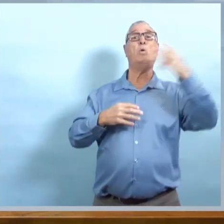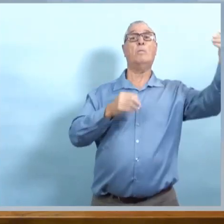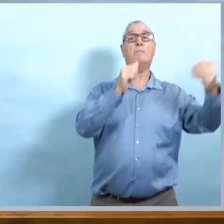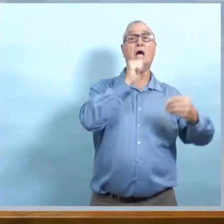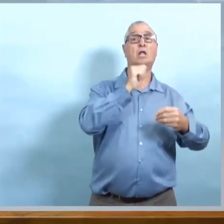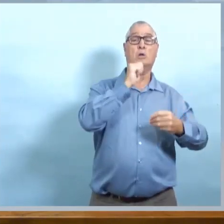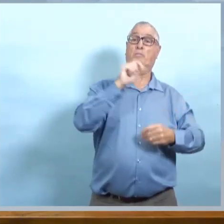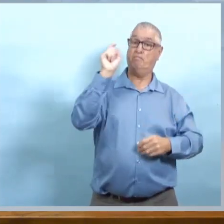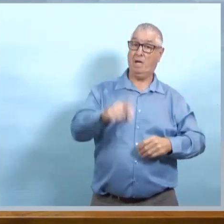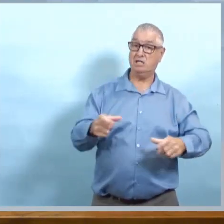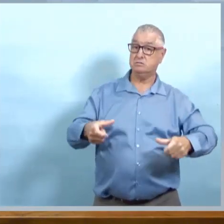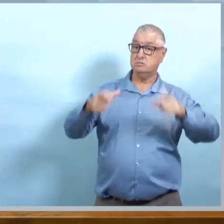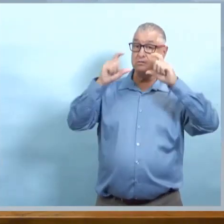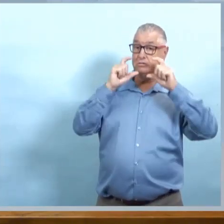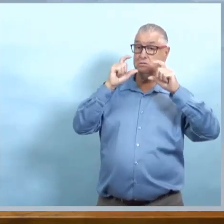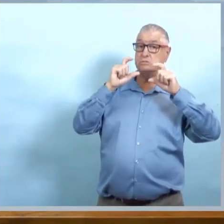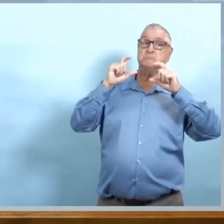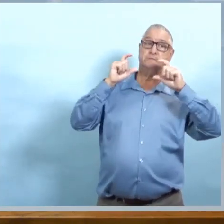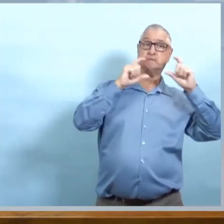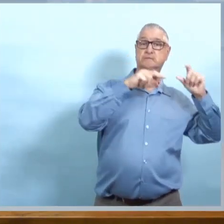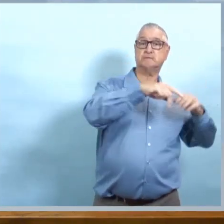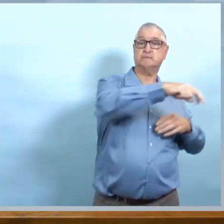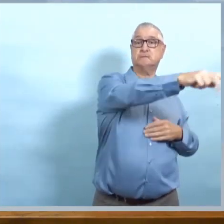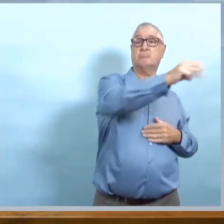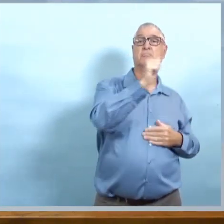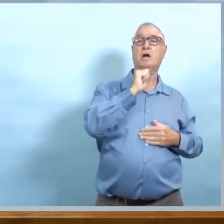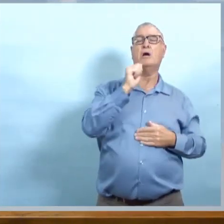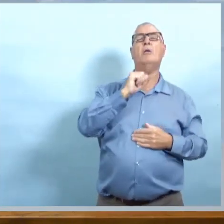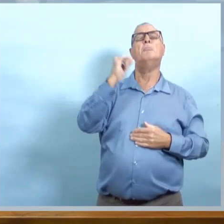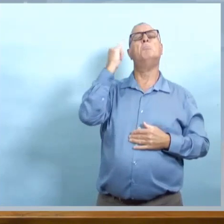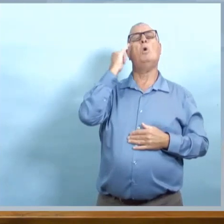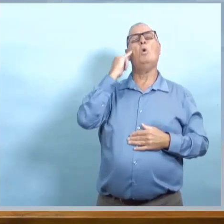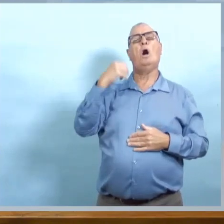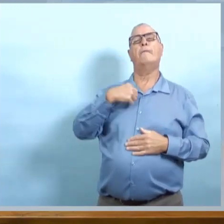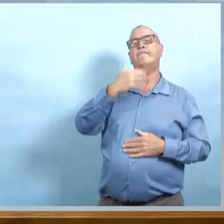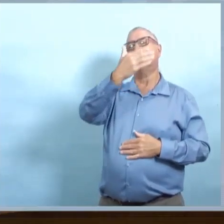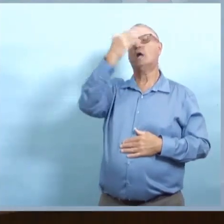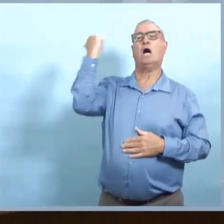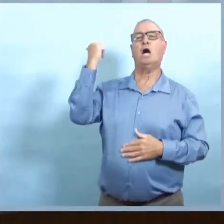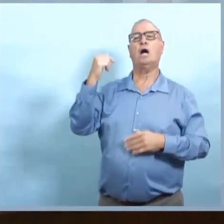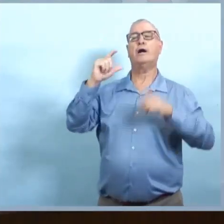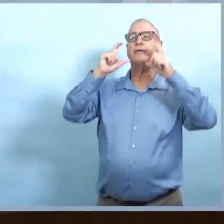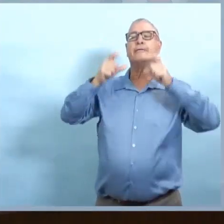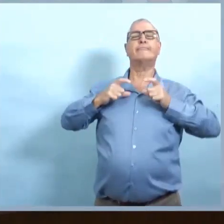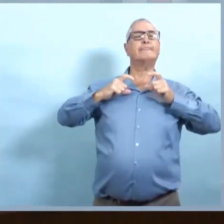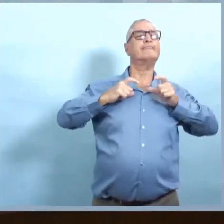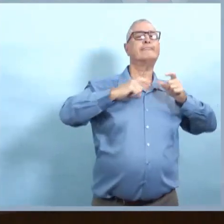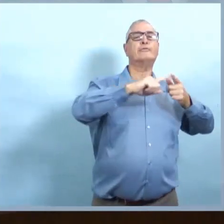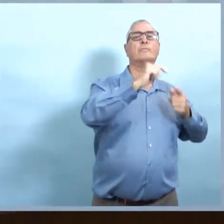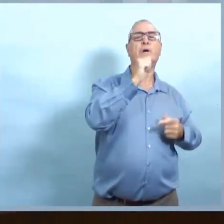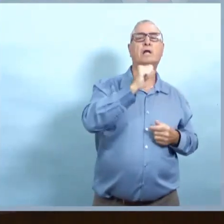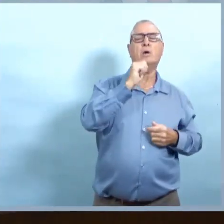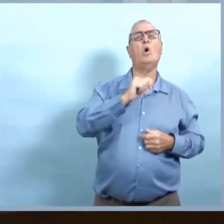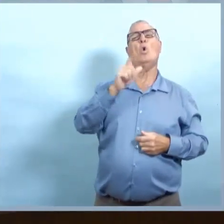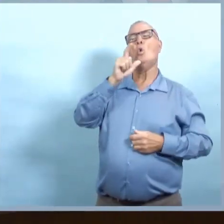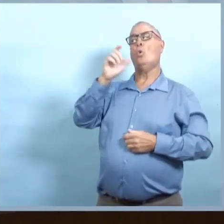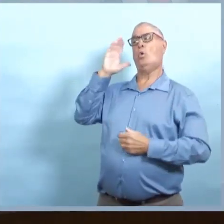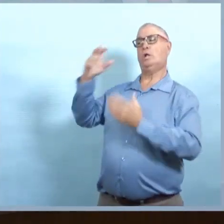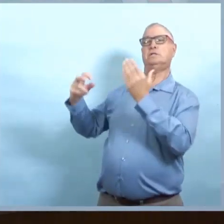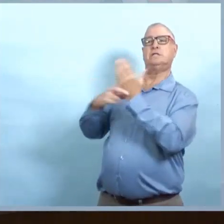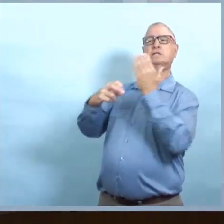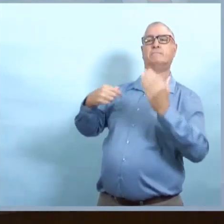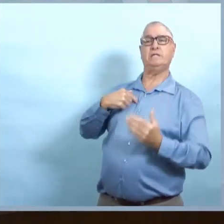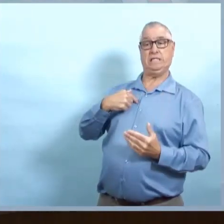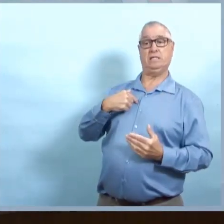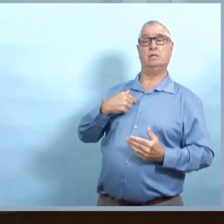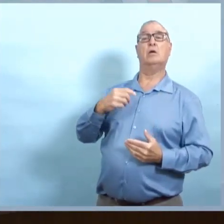à un restaurant ou un bar, je dois porter le masque. Quand je m'assois à la table, je l'enlève. Si je me lève pour aller aux toilettes, je dois remettre mon masque. Et